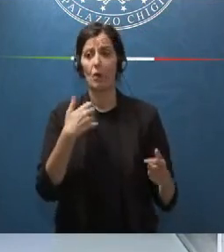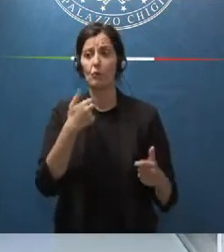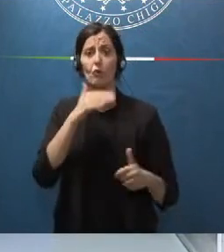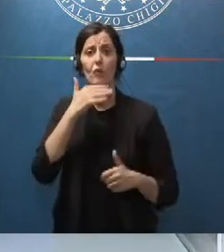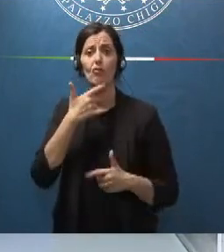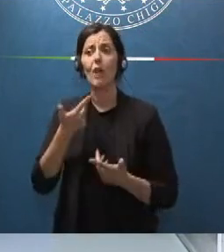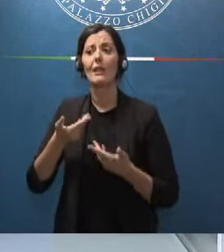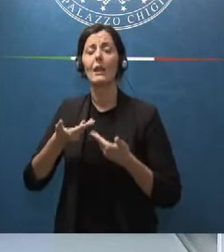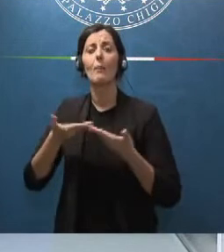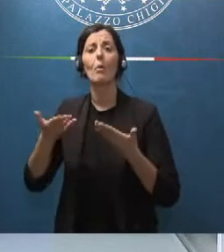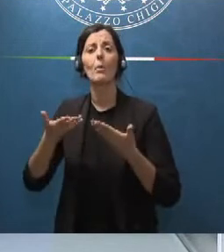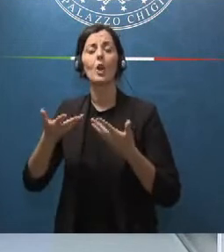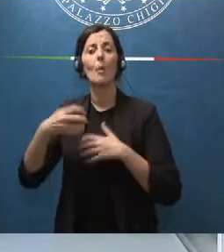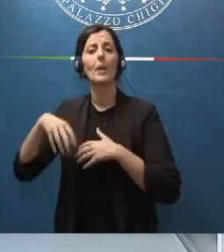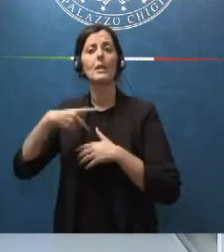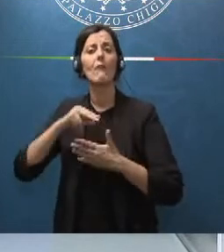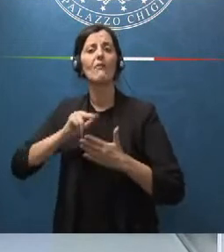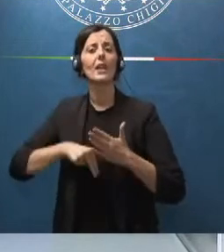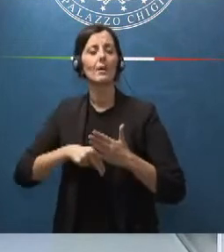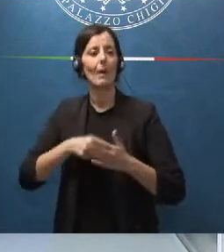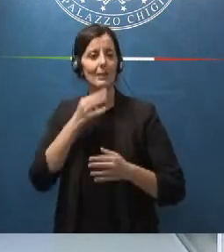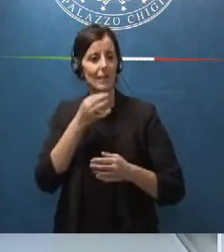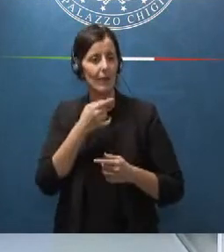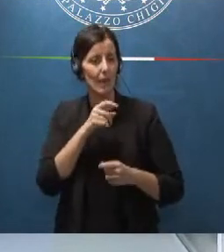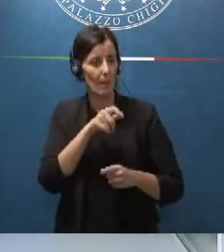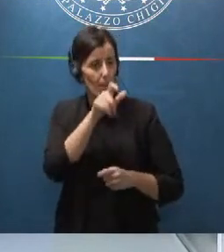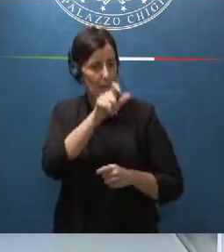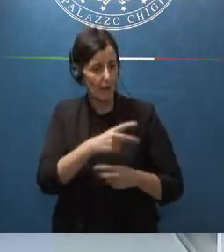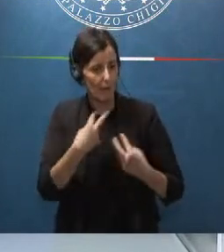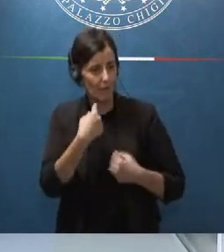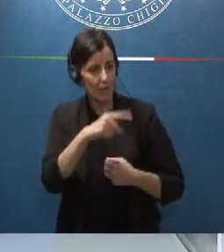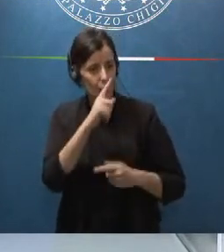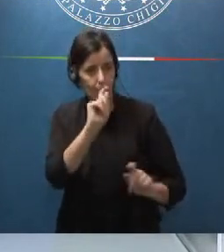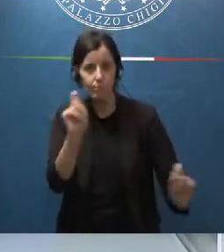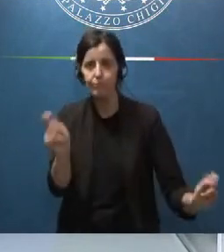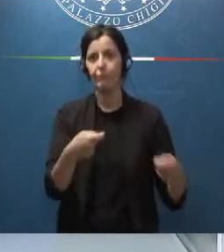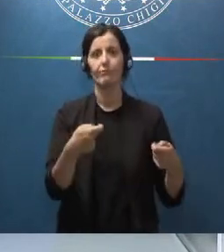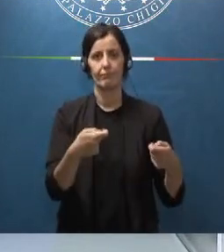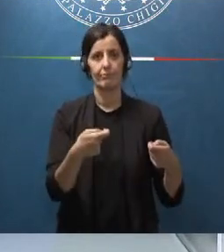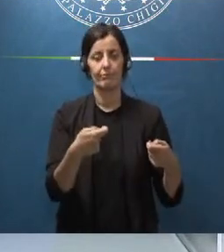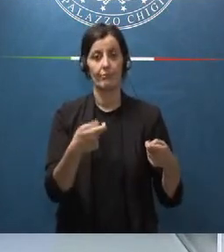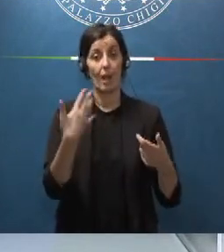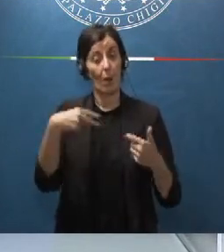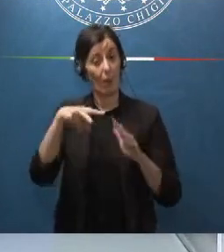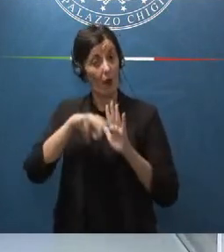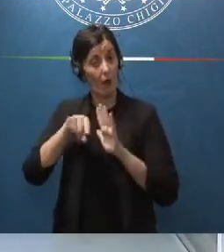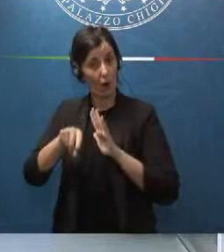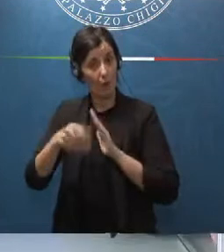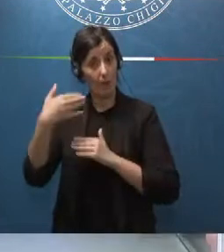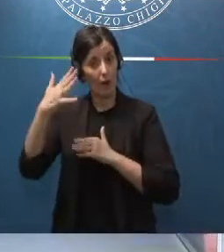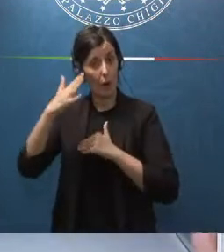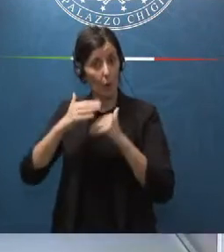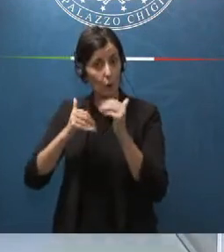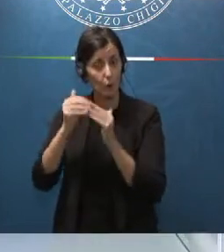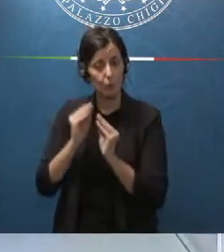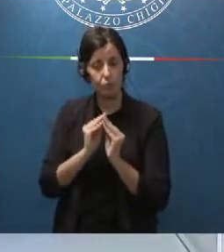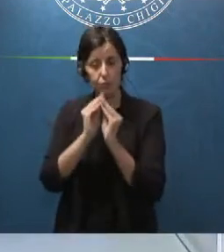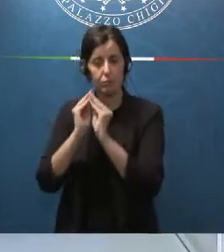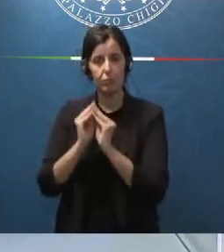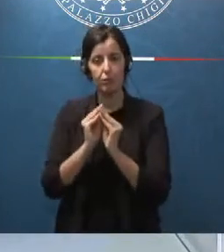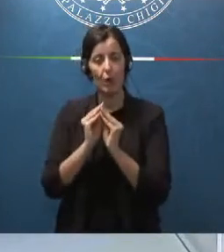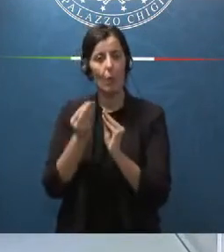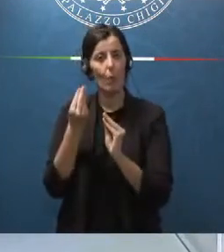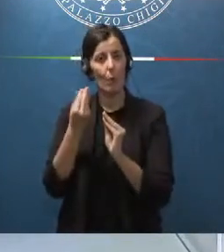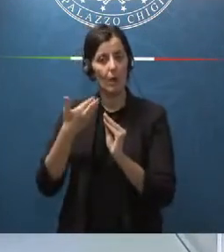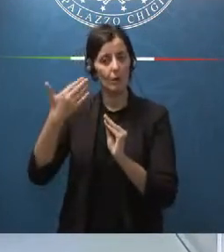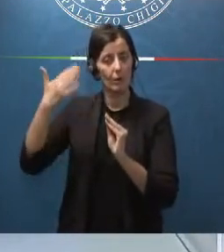ministero noi sequestriamo una vita di una persona quella norma era stata costruita quando la